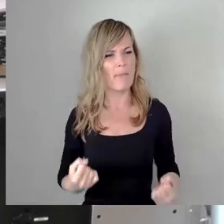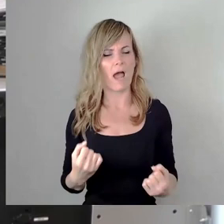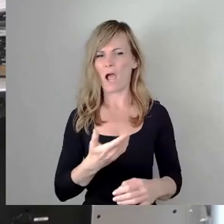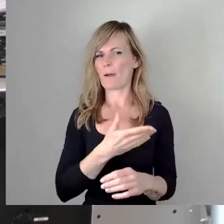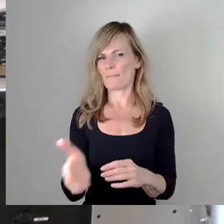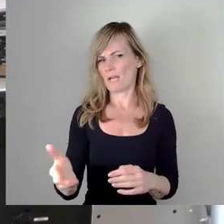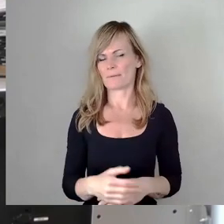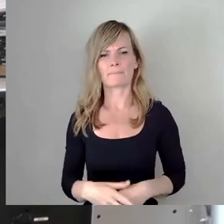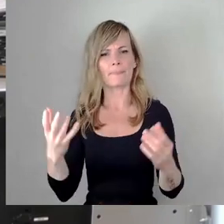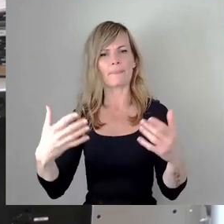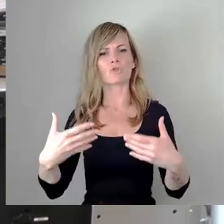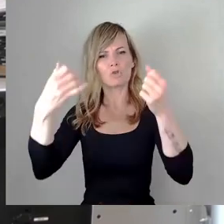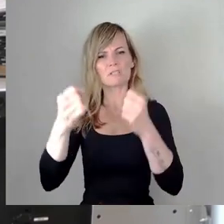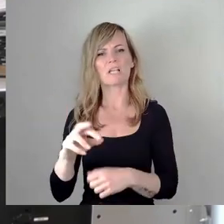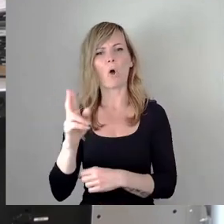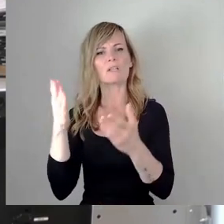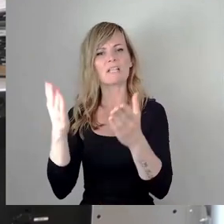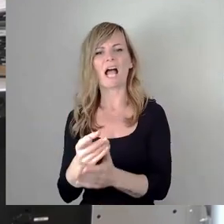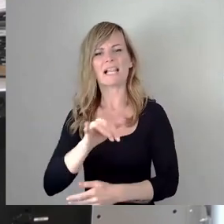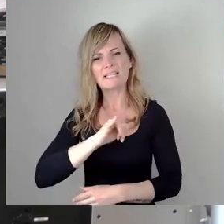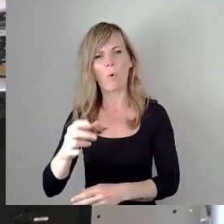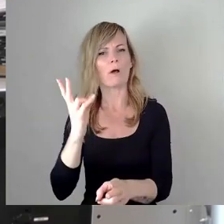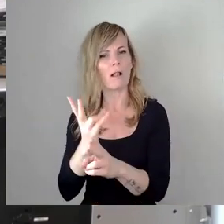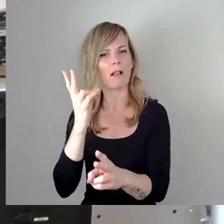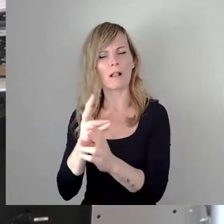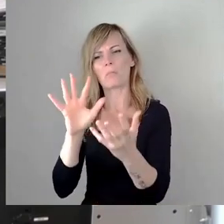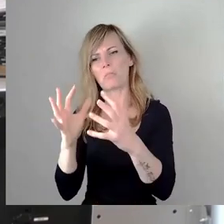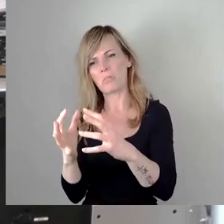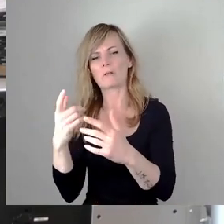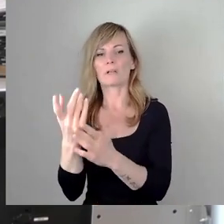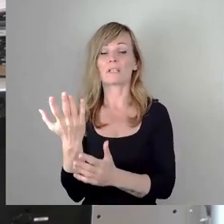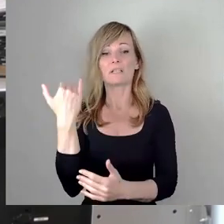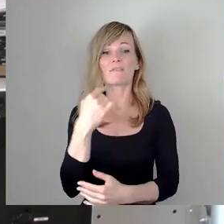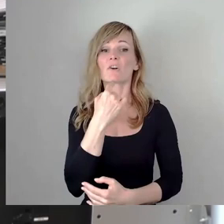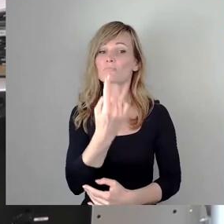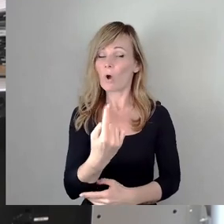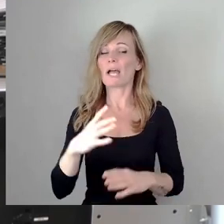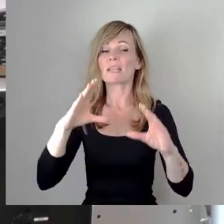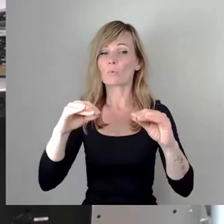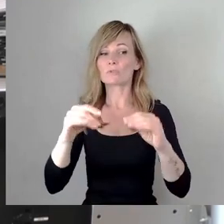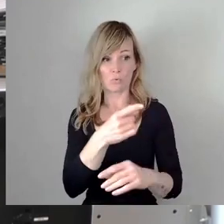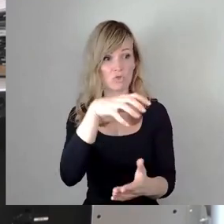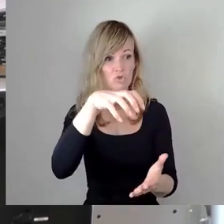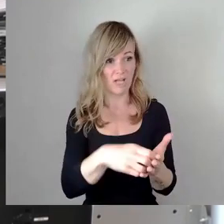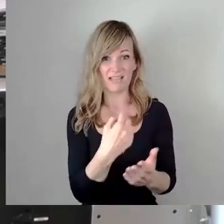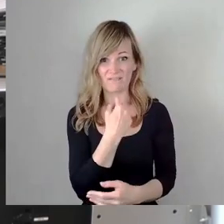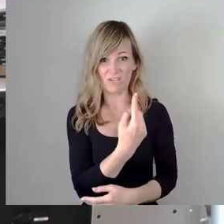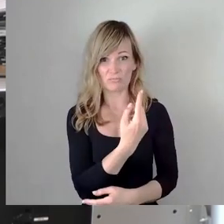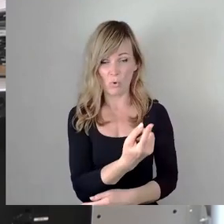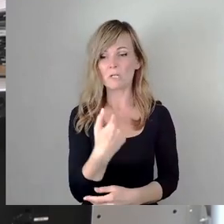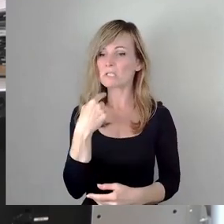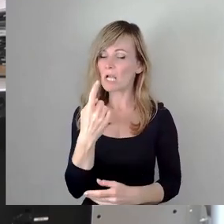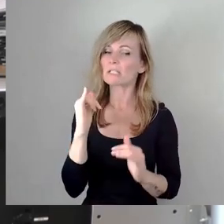dümpelt immer noch dahin, weil die versprochene Nutzung seitens der Stadt durch die